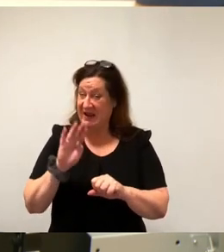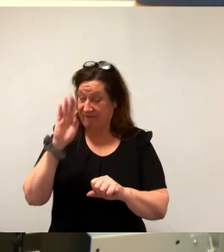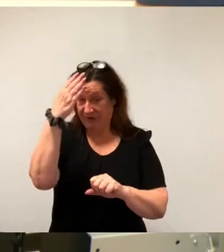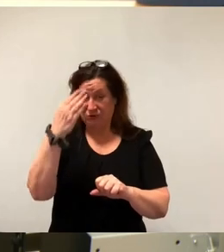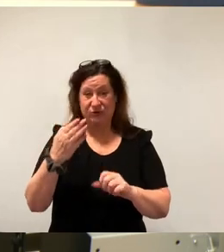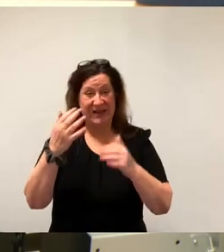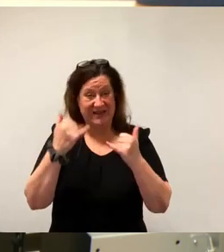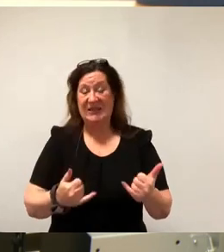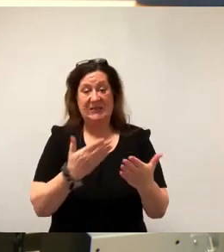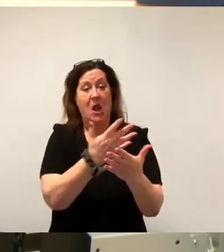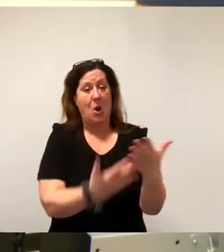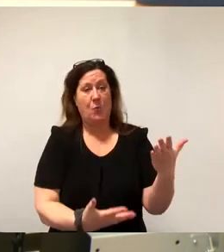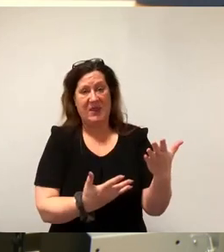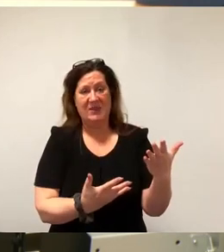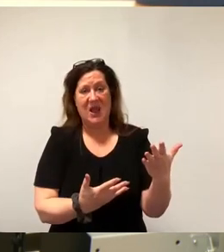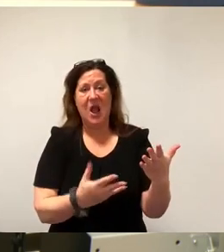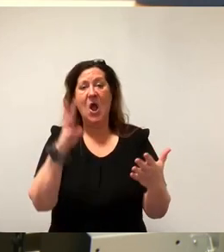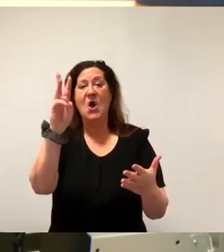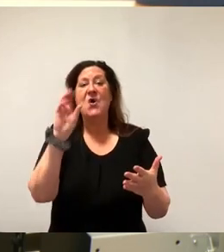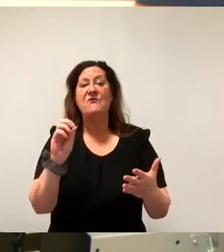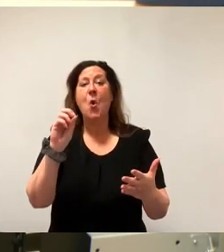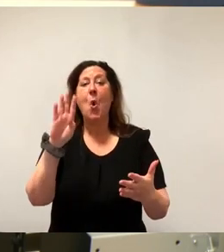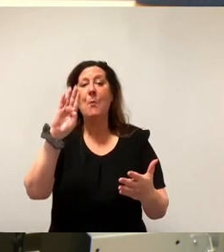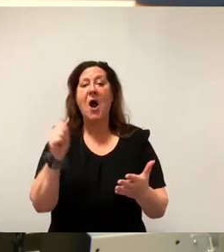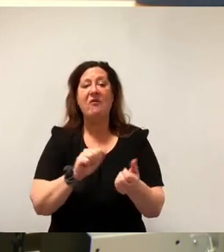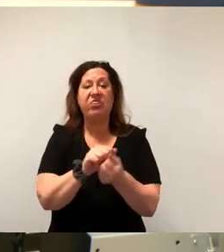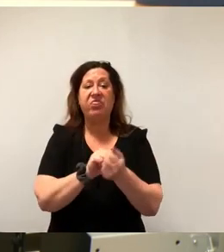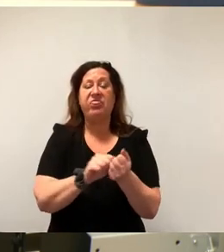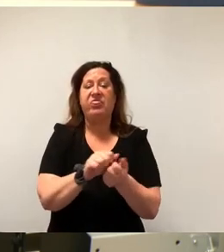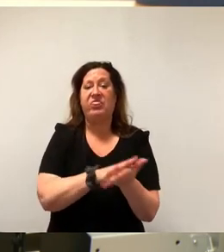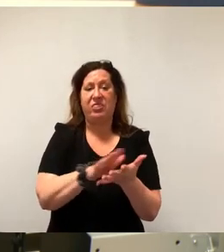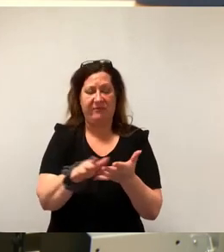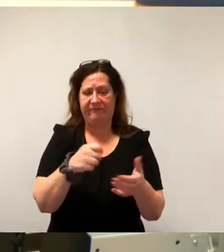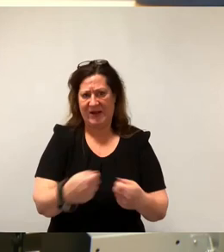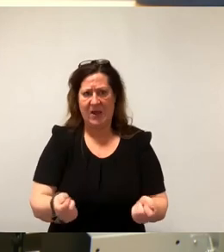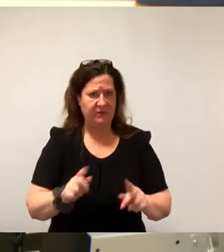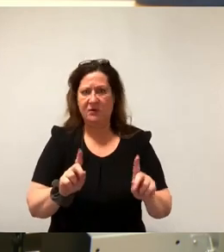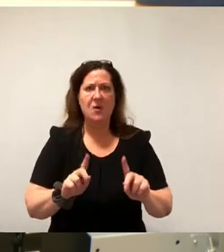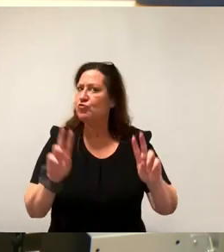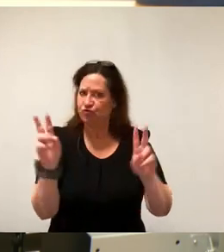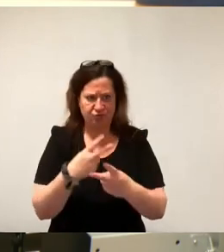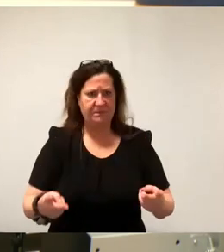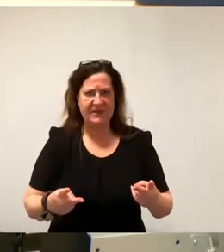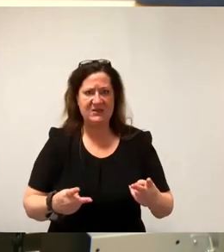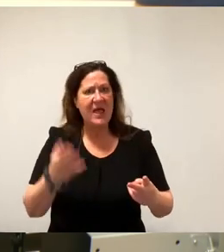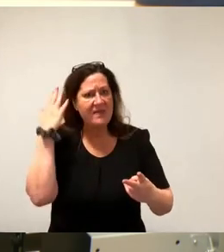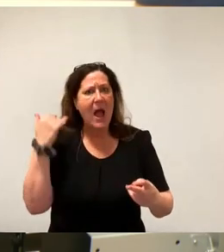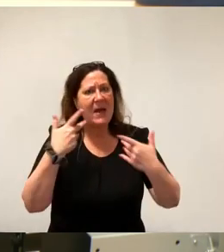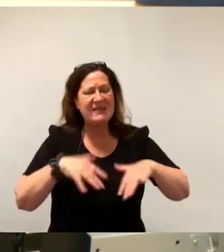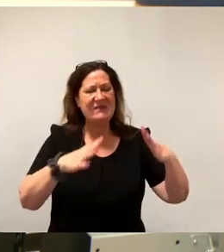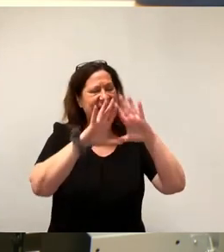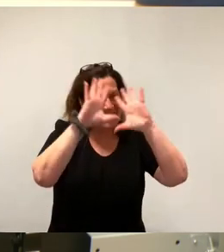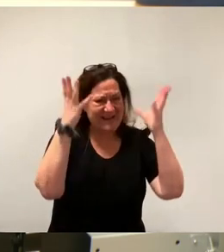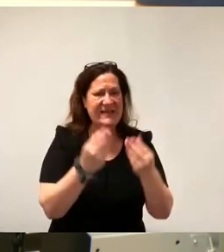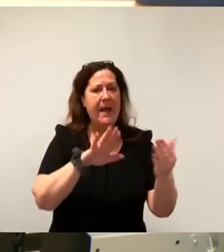der Argumentation, wir hätten die WOBA verscherbelt gemacht, das Gegenteil ist der Fall. Es war für die Haushaltsernähe, für die Gesamtaufgaben der